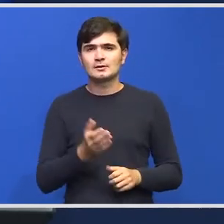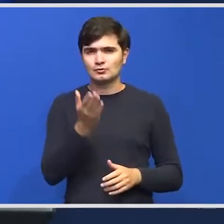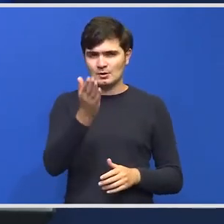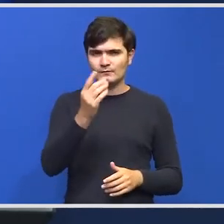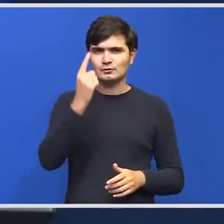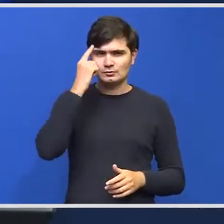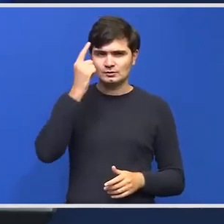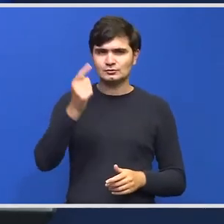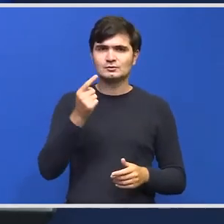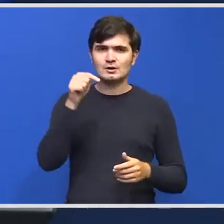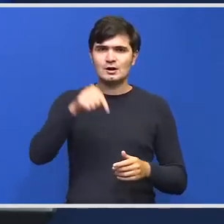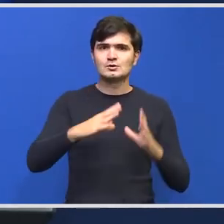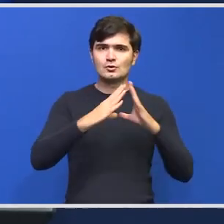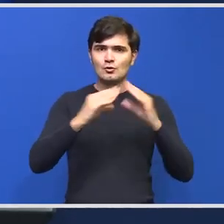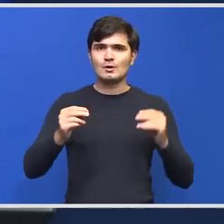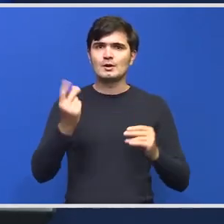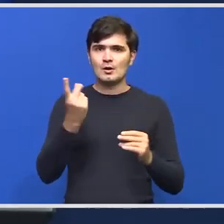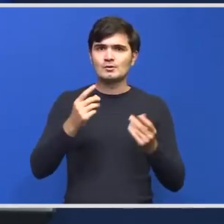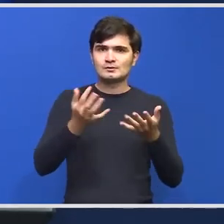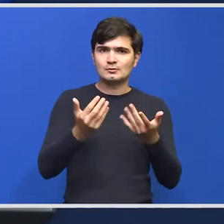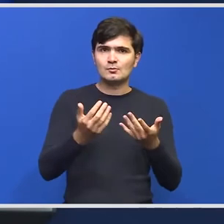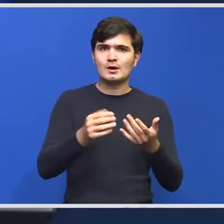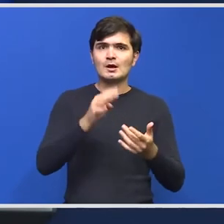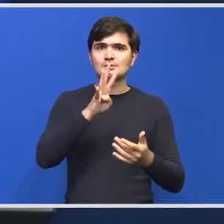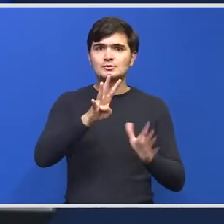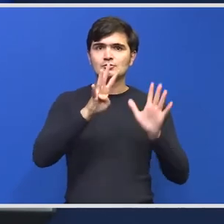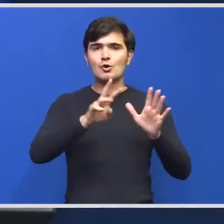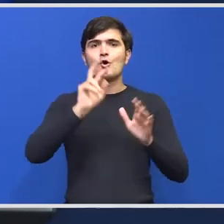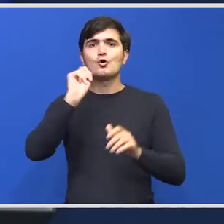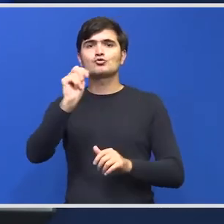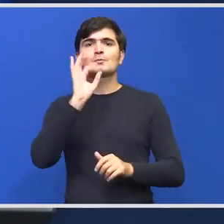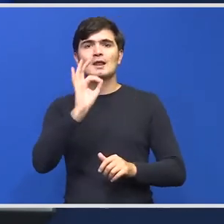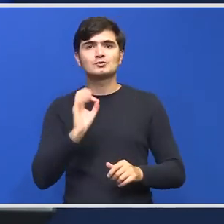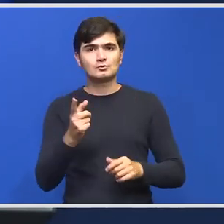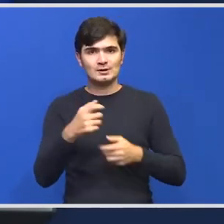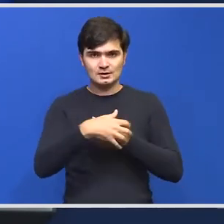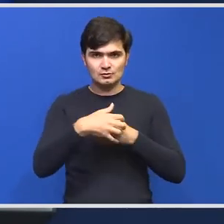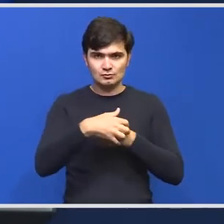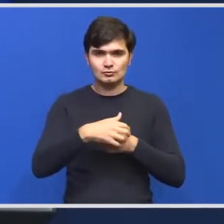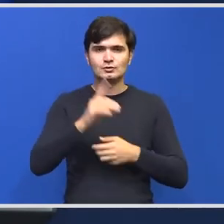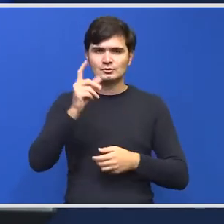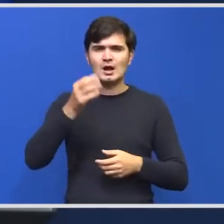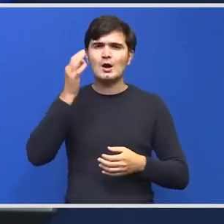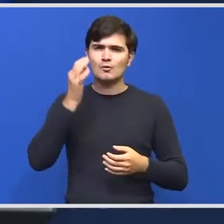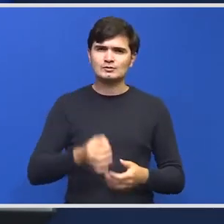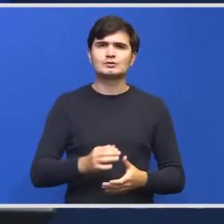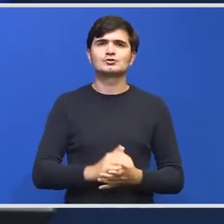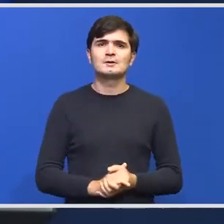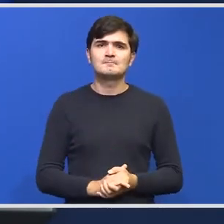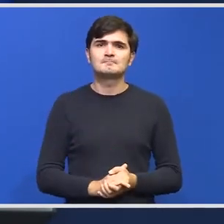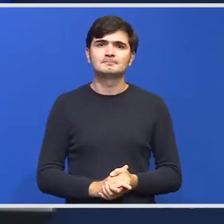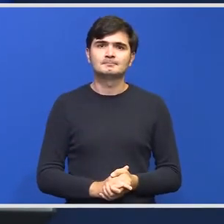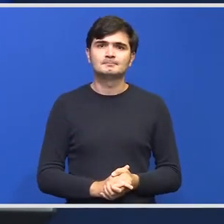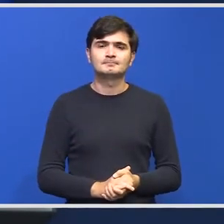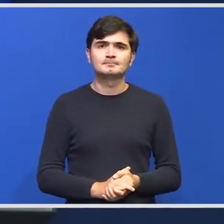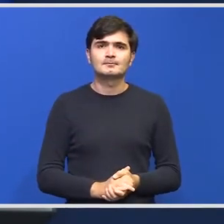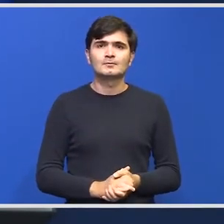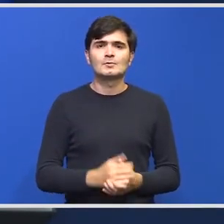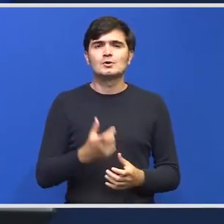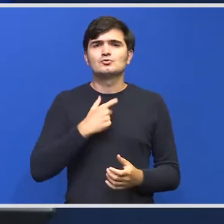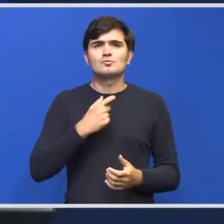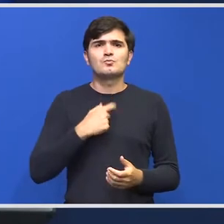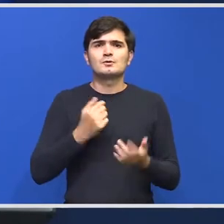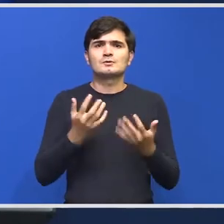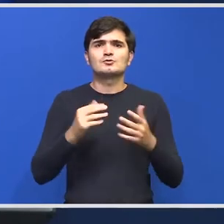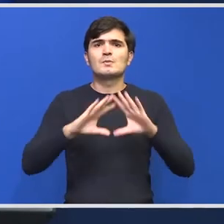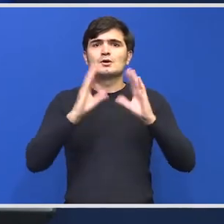veți ști că în România vor fi numărați 98% dintre urșii Categoric vom ști că vom avea ce populație v-am avut Nici n-ai cum să